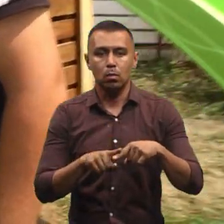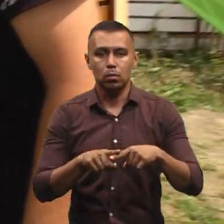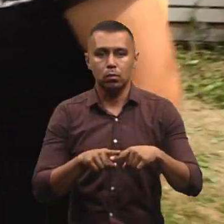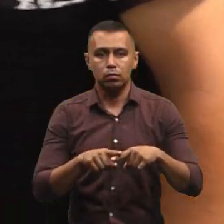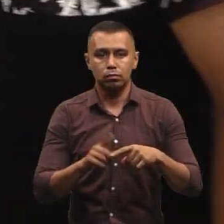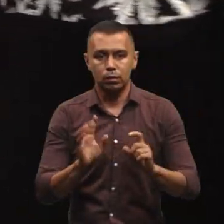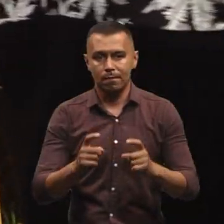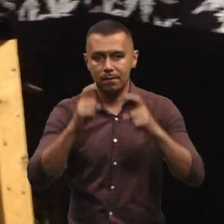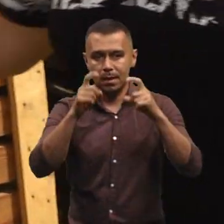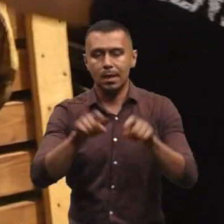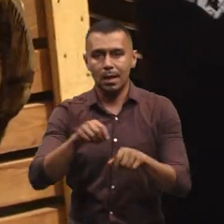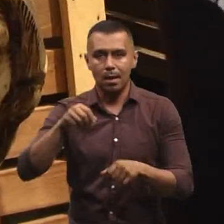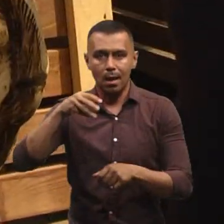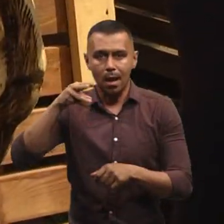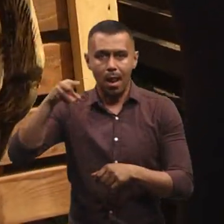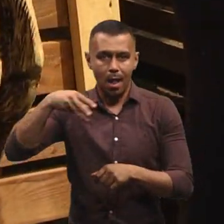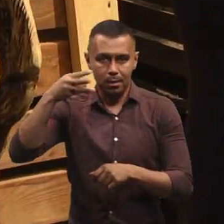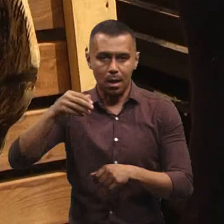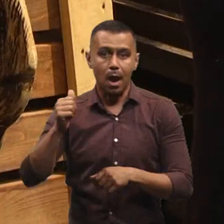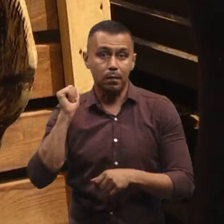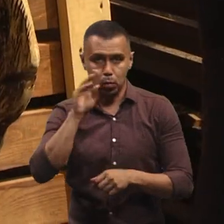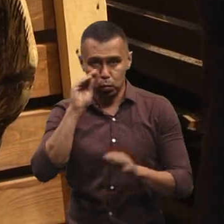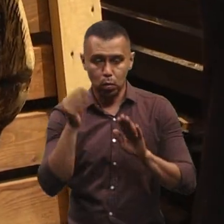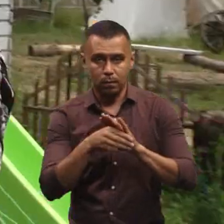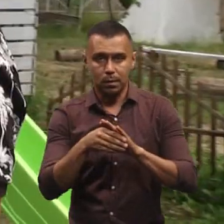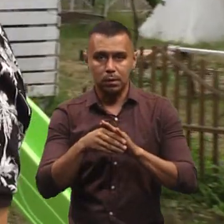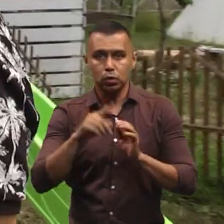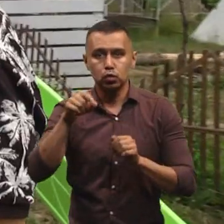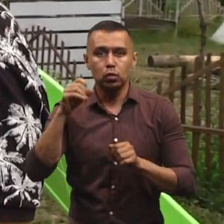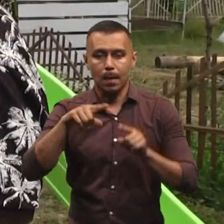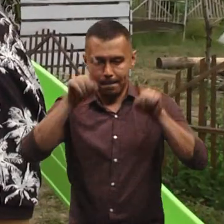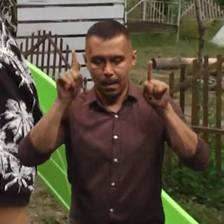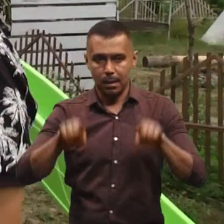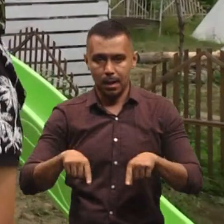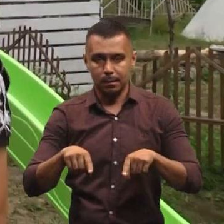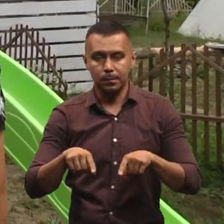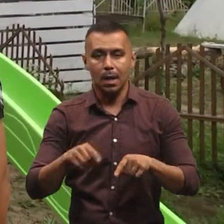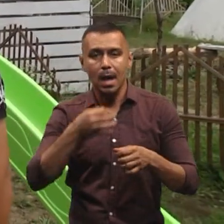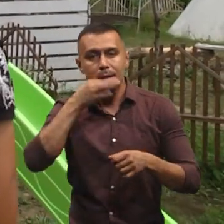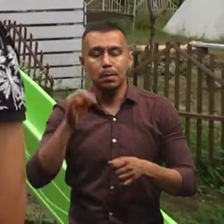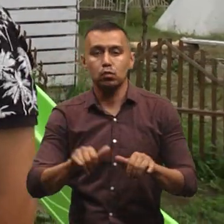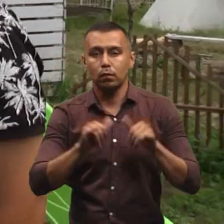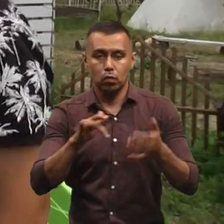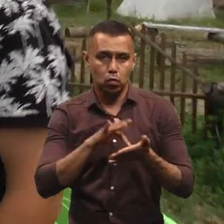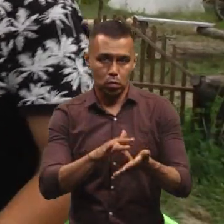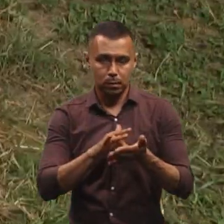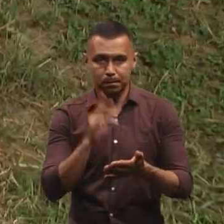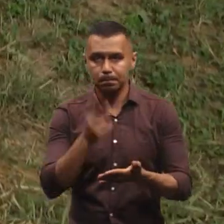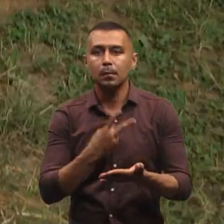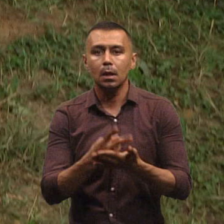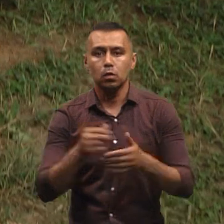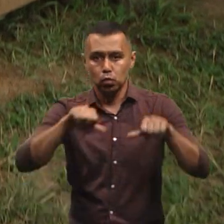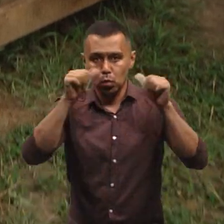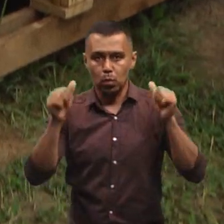висіти такий ліхтар, а заді буде схована сонячна панелька невелика. Експерт з розвитку туризму в громадах Сергій Толстіхін показує